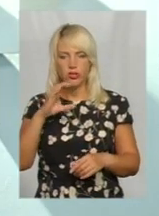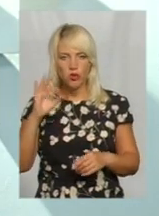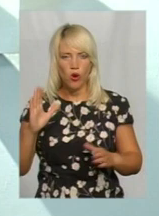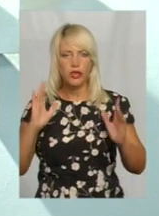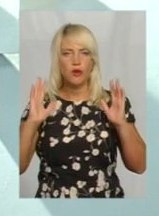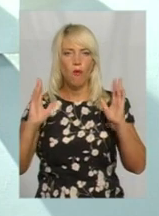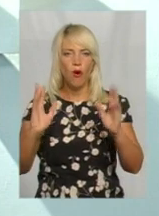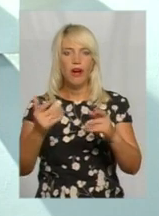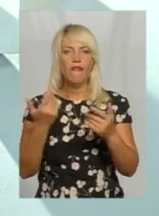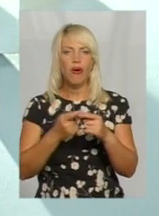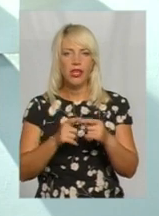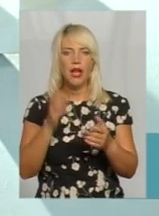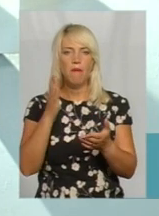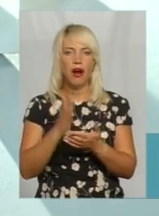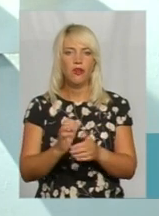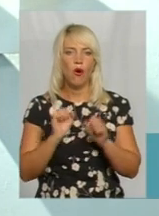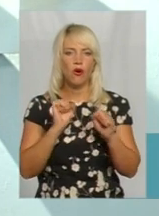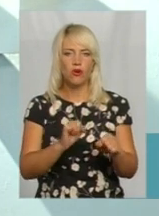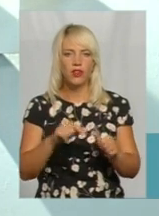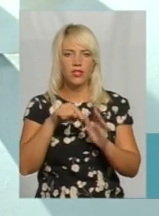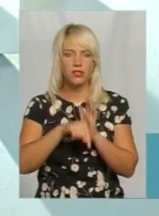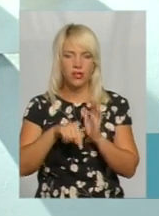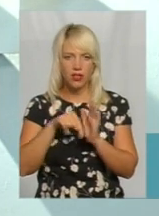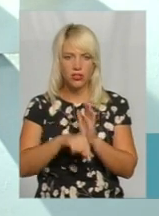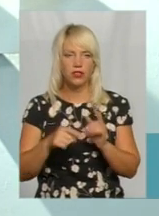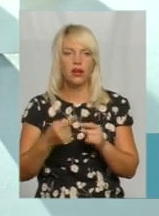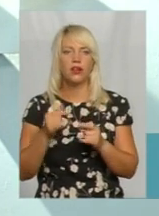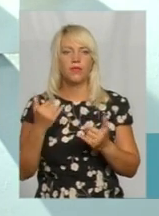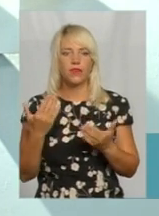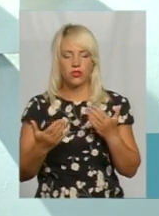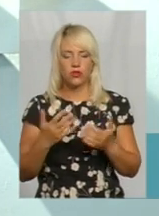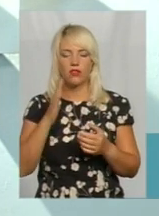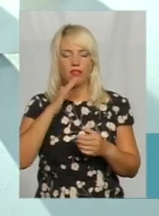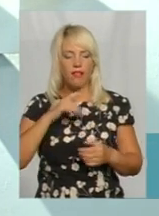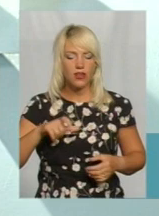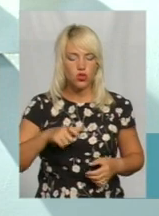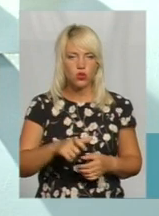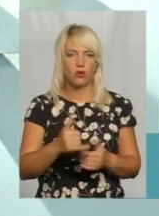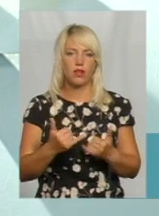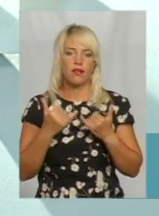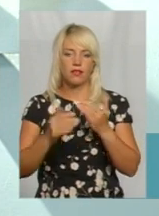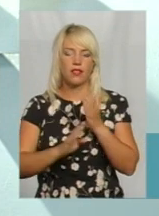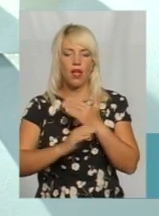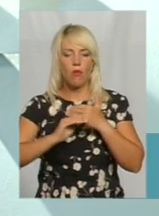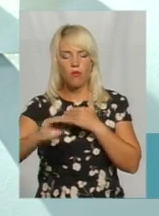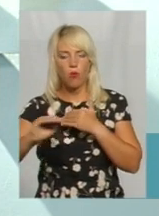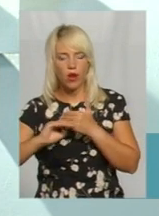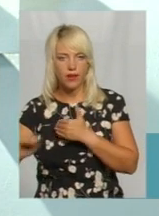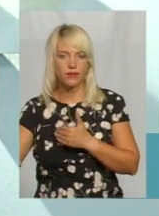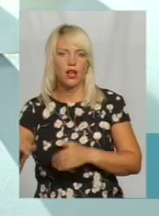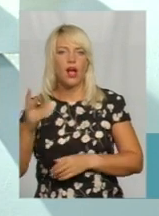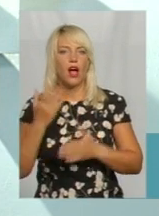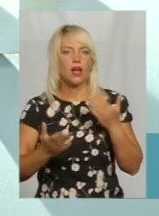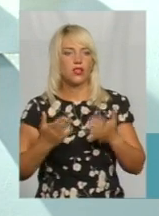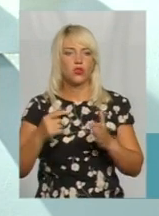мають охорони значення, особливо там для річок, якщо вздовж річок, для полів, якщо вздовж полів. Але що